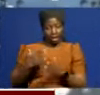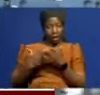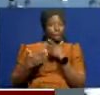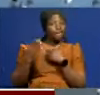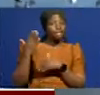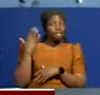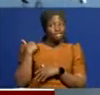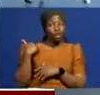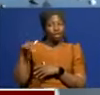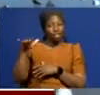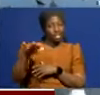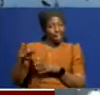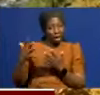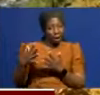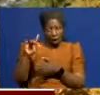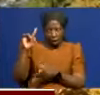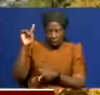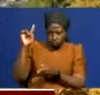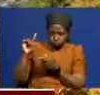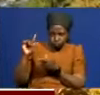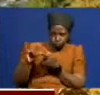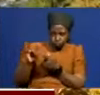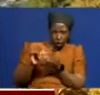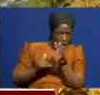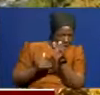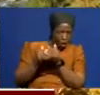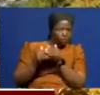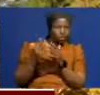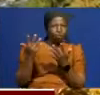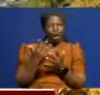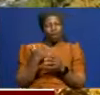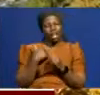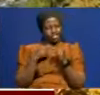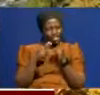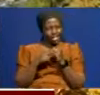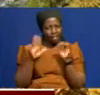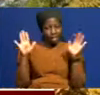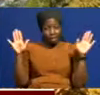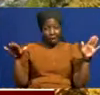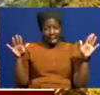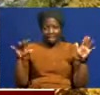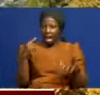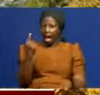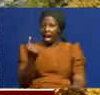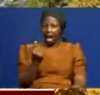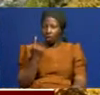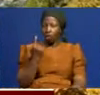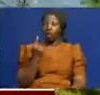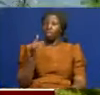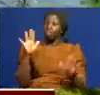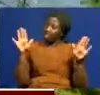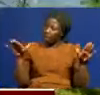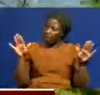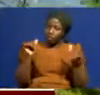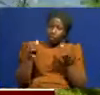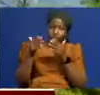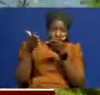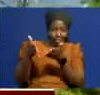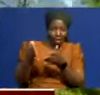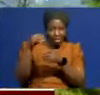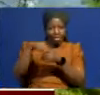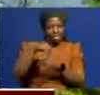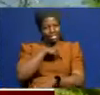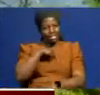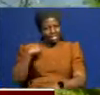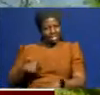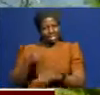ukingo wa kutoweka. Huku kukiwa na ndege saba pekee. Walio kwepo nchini China katika miaka